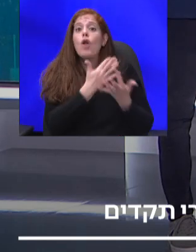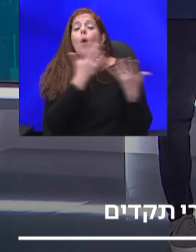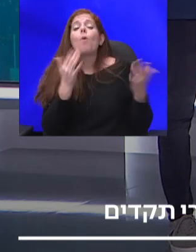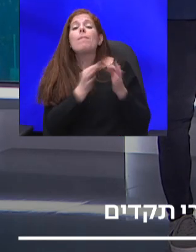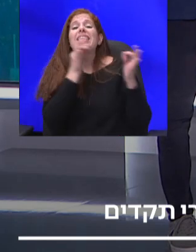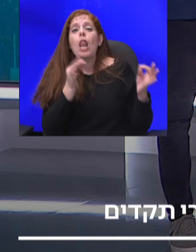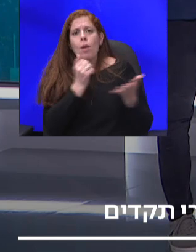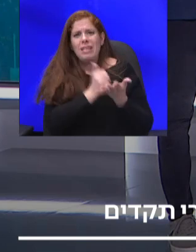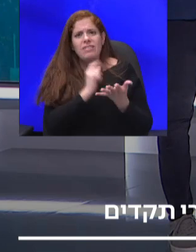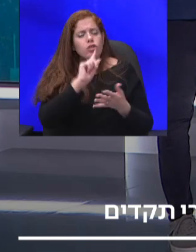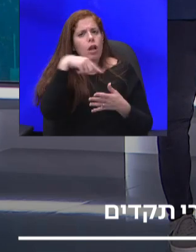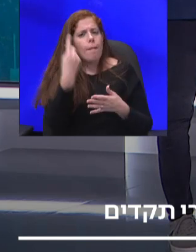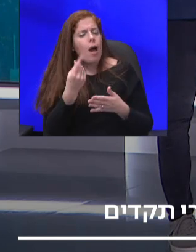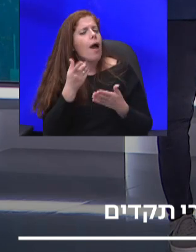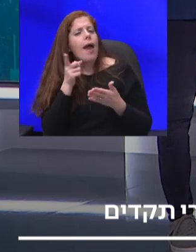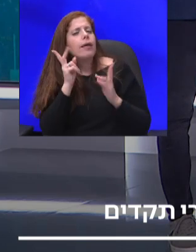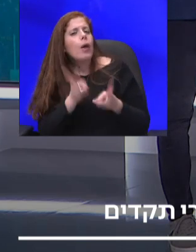לצרכים החדשים האלה שמתעוברים?